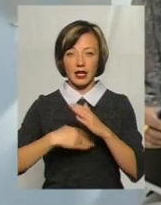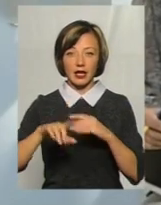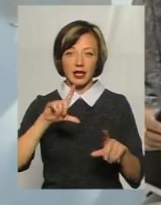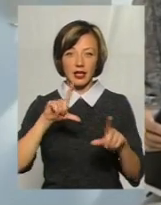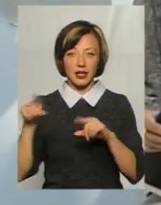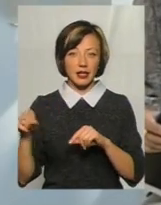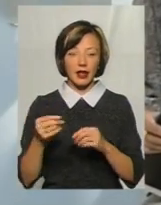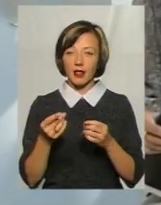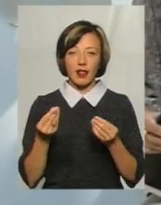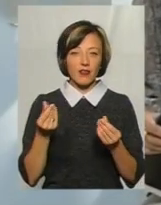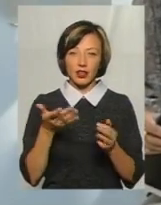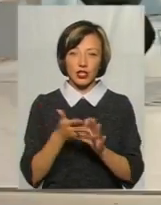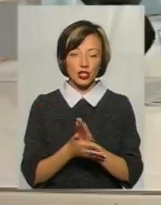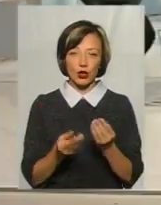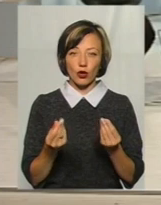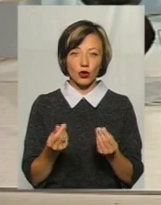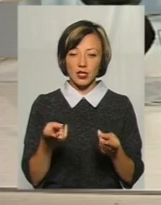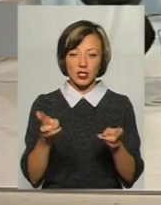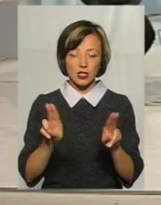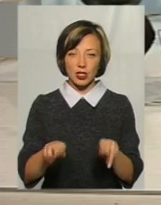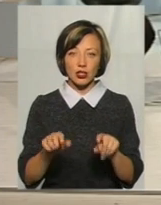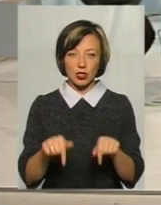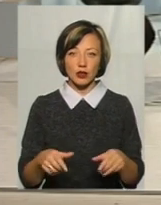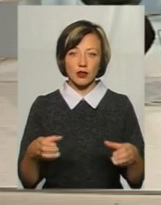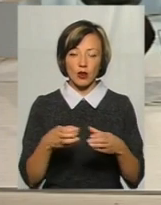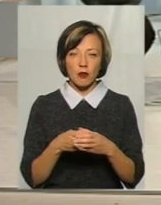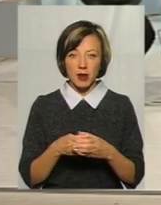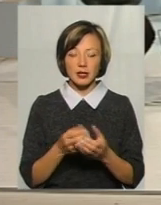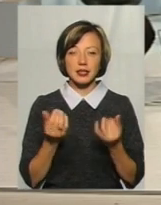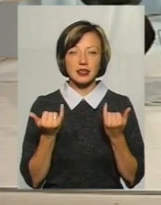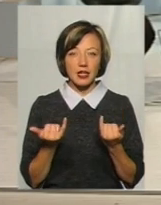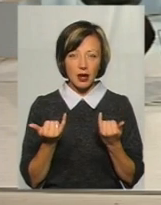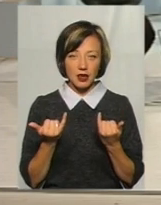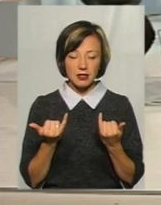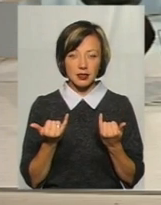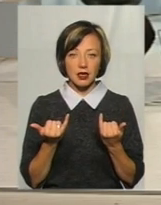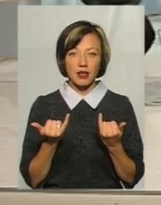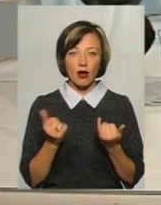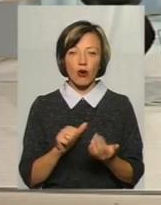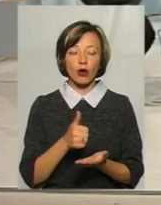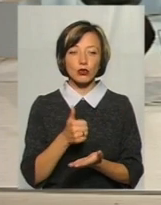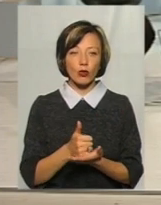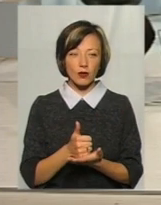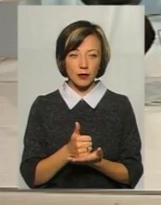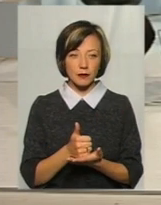Він не витрачає гроші, гроші не осідають в громаді. Зараз основним